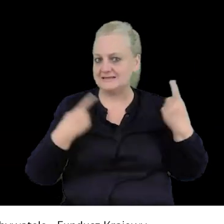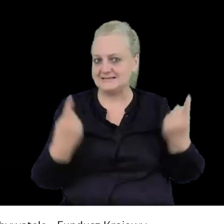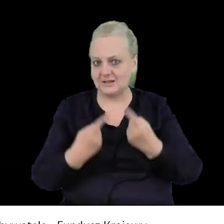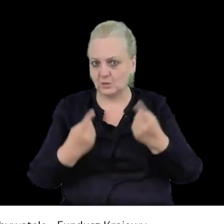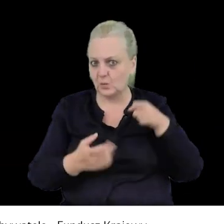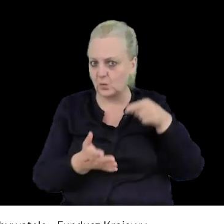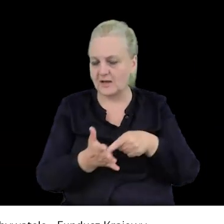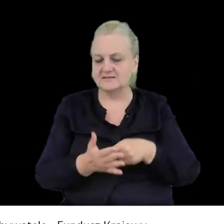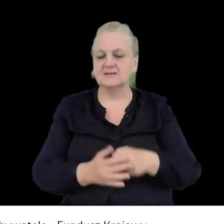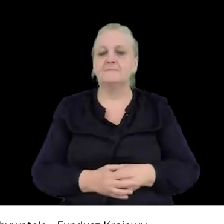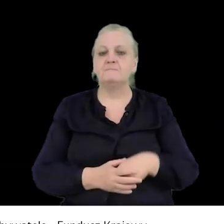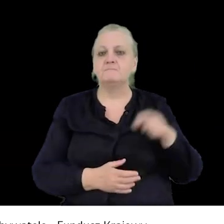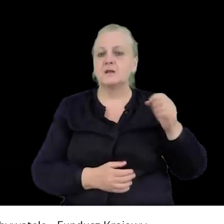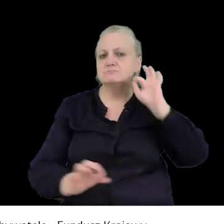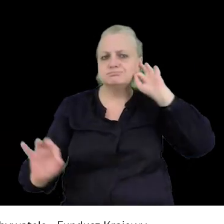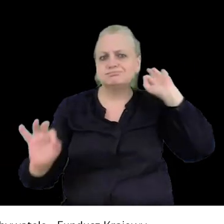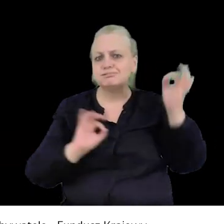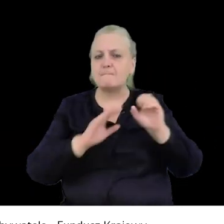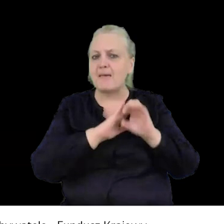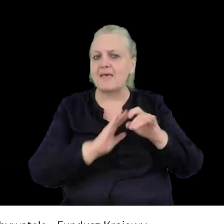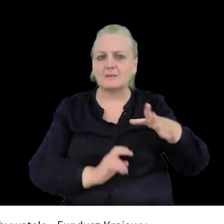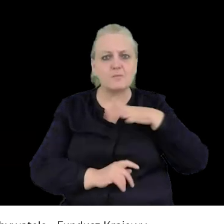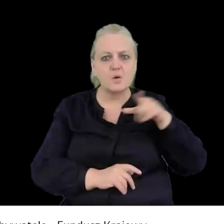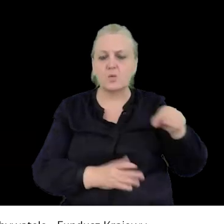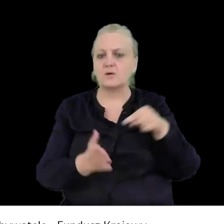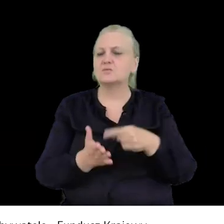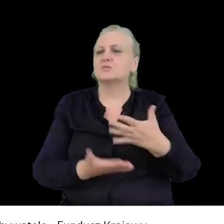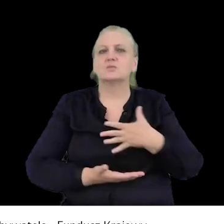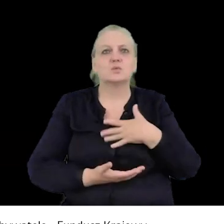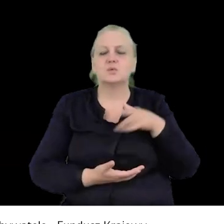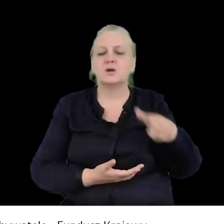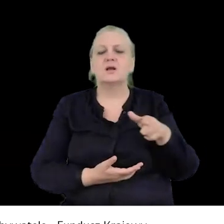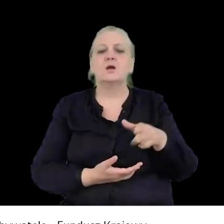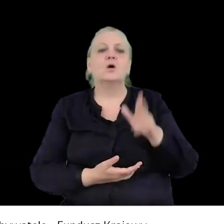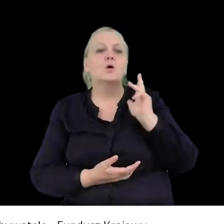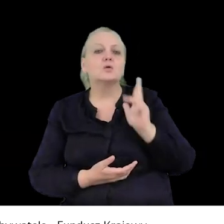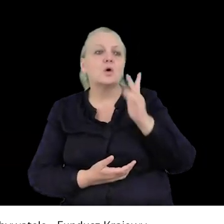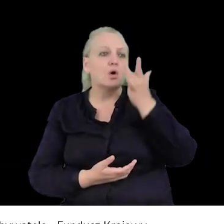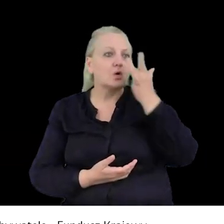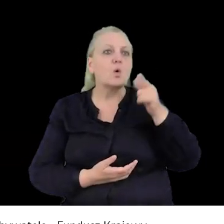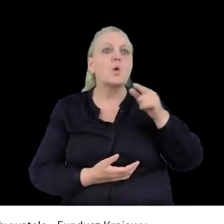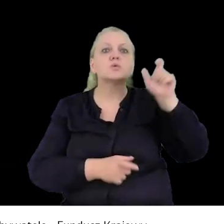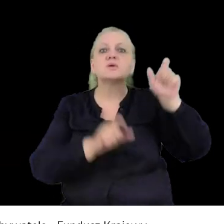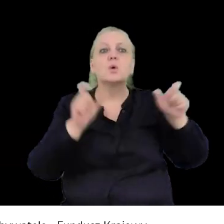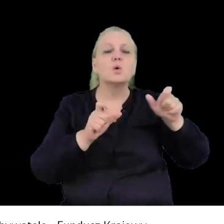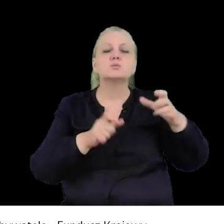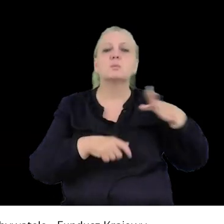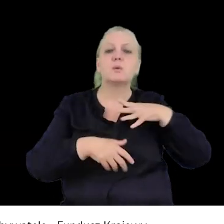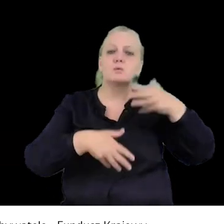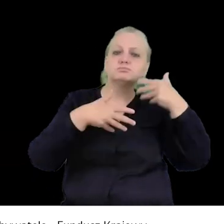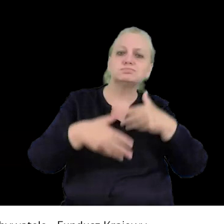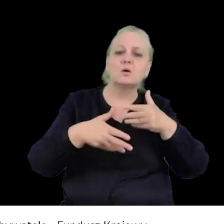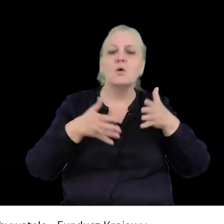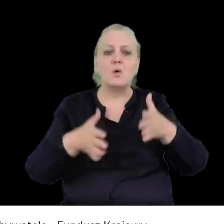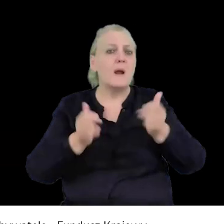i było bardzo głośno w mediach, mam wrażenie, o tym, że kiedy ktokolwiek w Rosji wychodził na ulicę, co,